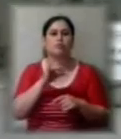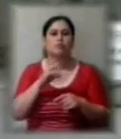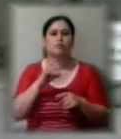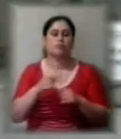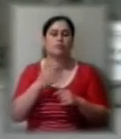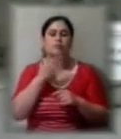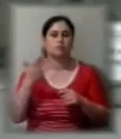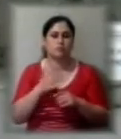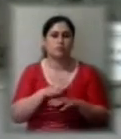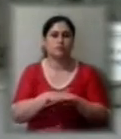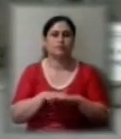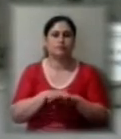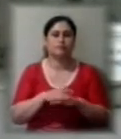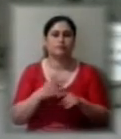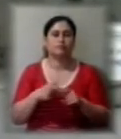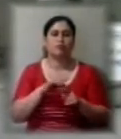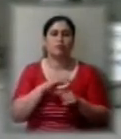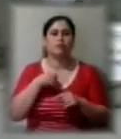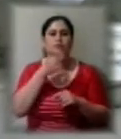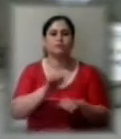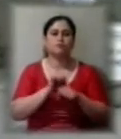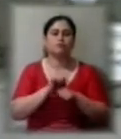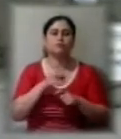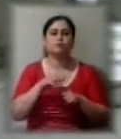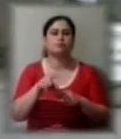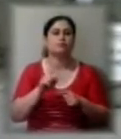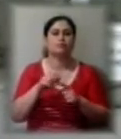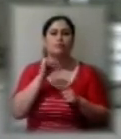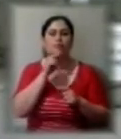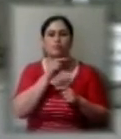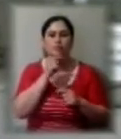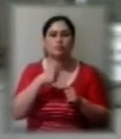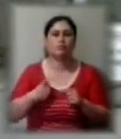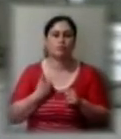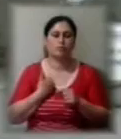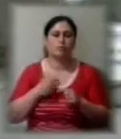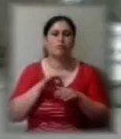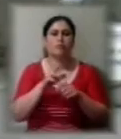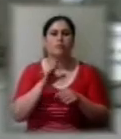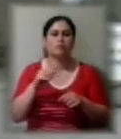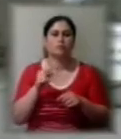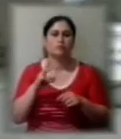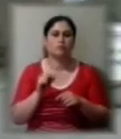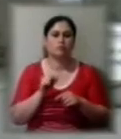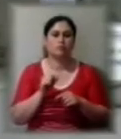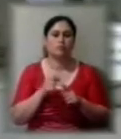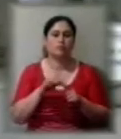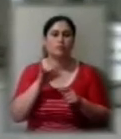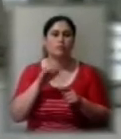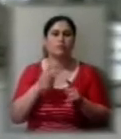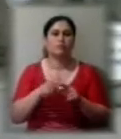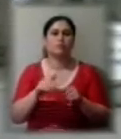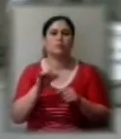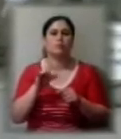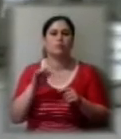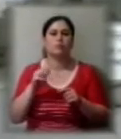Хочемо висловити протест проти того, що Мінеекономіка хоче ввести квоти на імпорт цих добрив, для